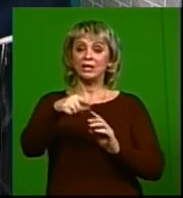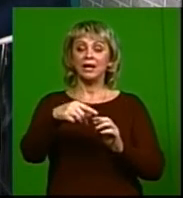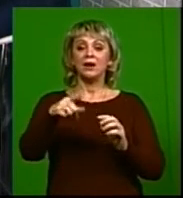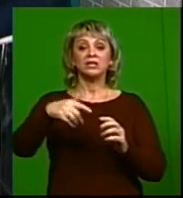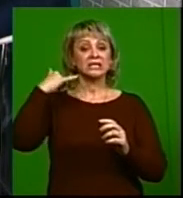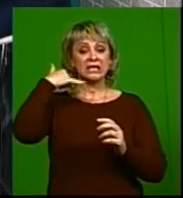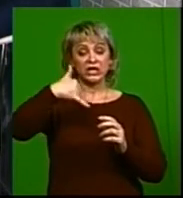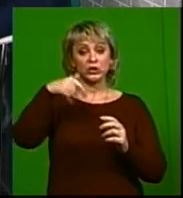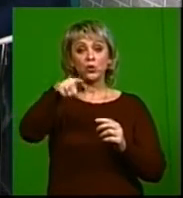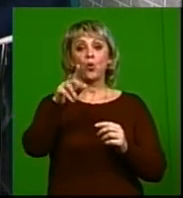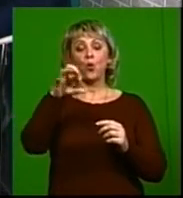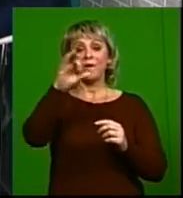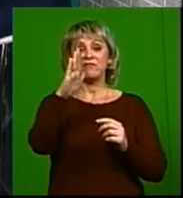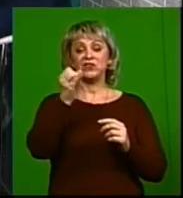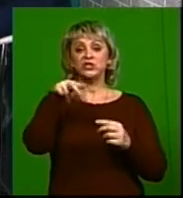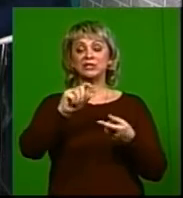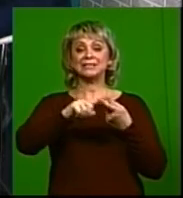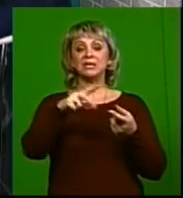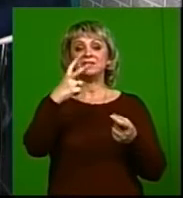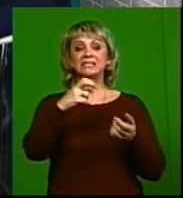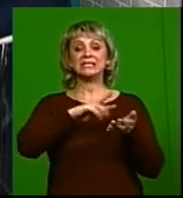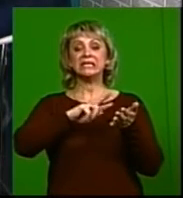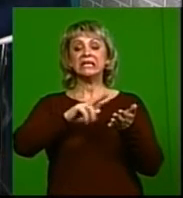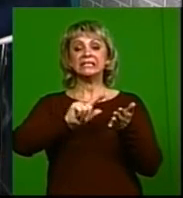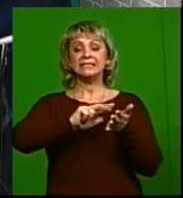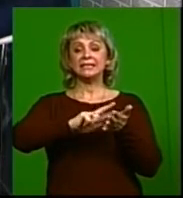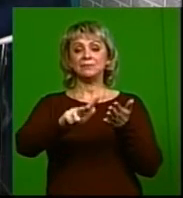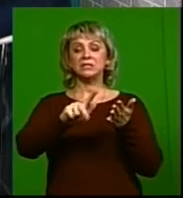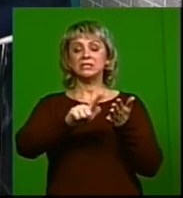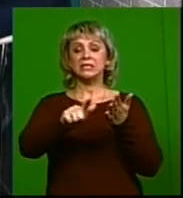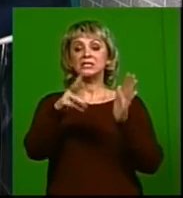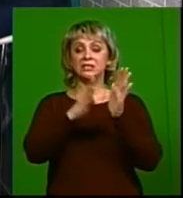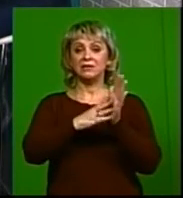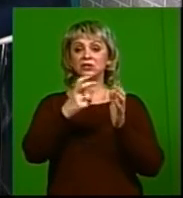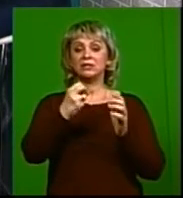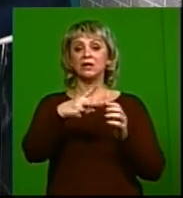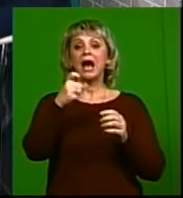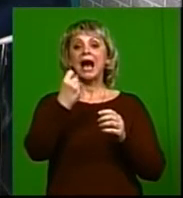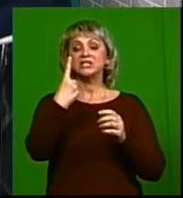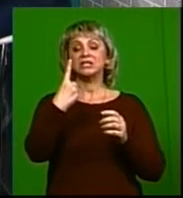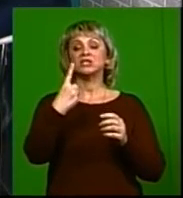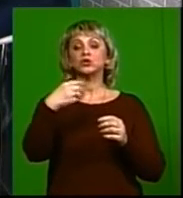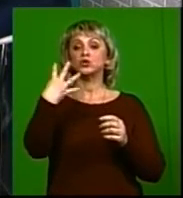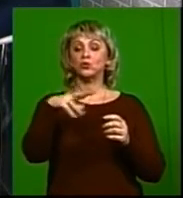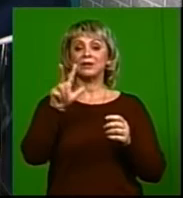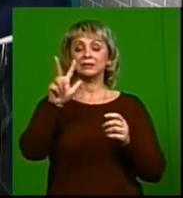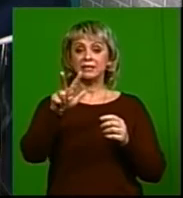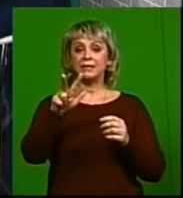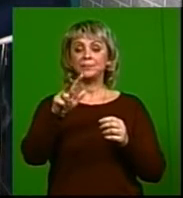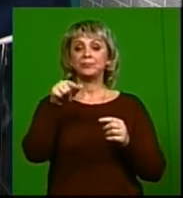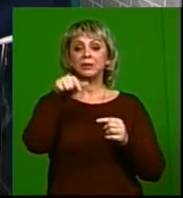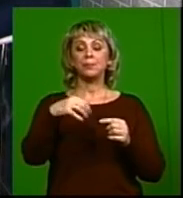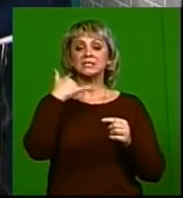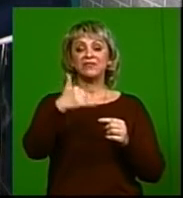вопросам профилактики ВИЧ-инфекции, ее номер 279-43-11, можно, 11-43, прошу прощения, да, 279-11